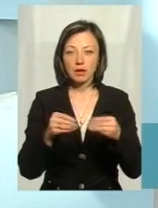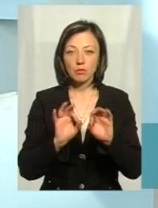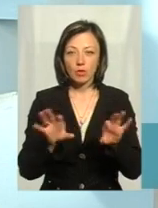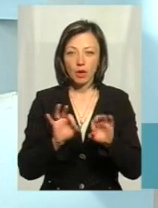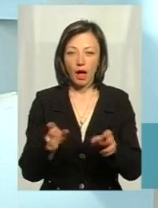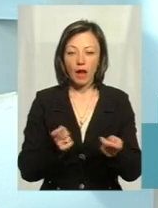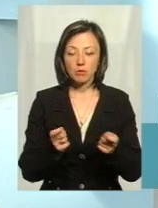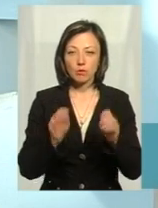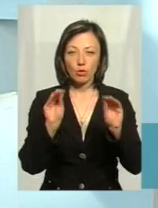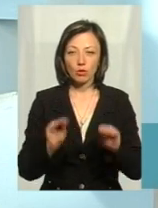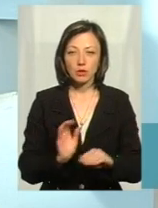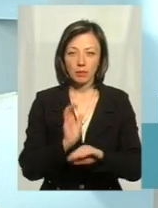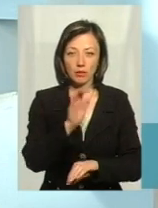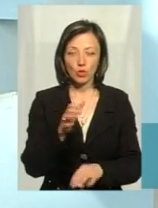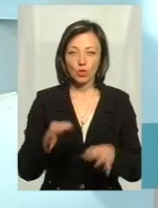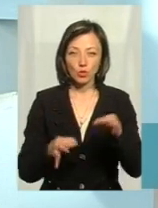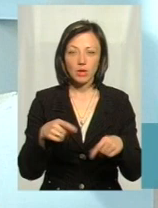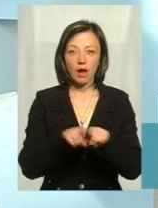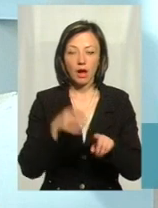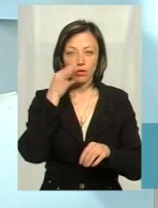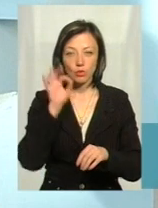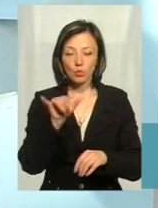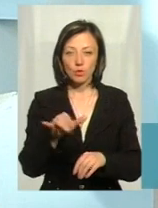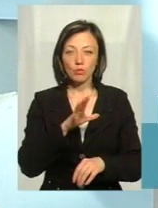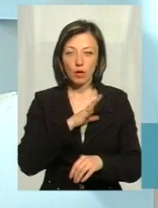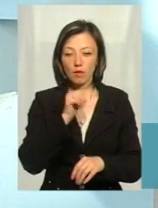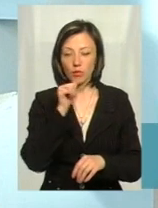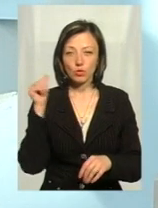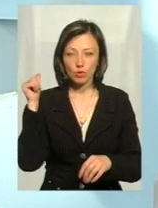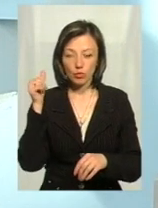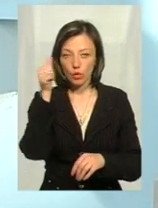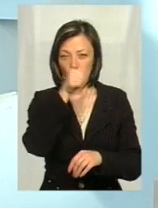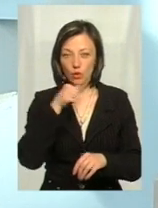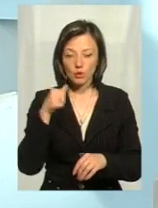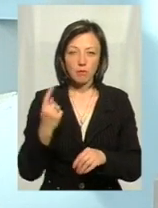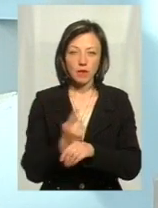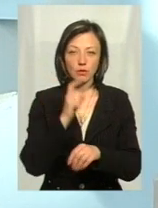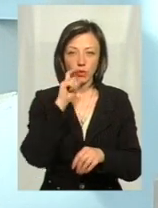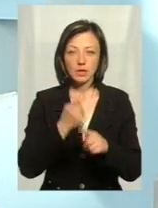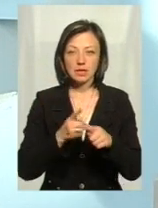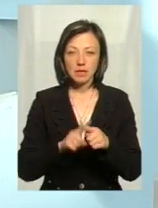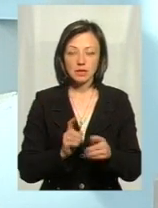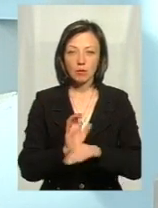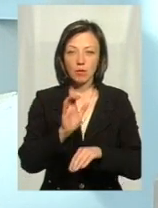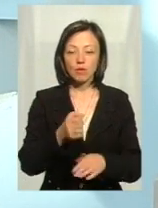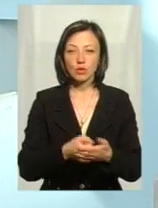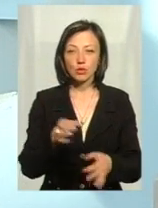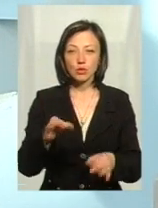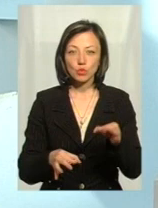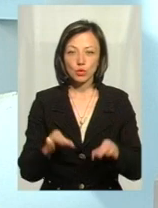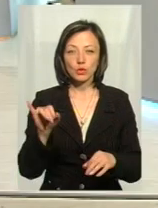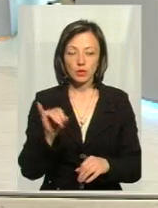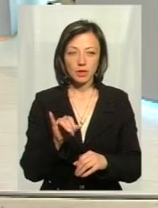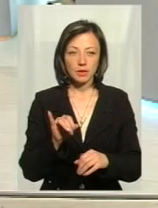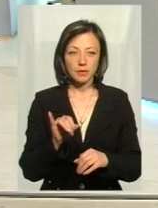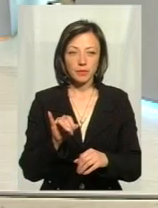складається адмінпротокол і спрямовується до суду. Така практика вона вже була. В тому році, до речі, ми були перші в Україні, було спрямовано до суду і